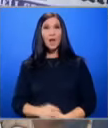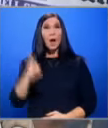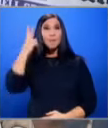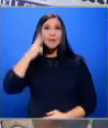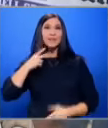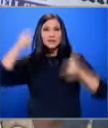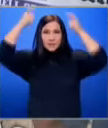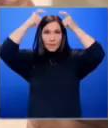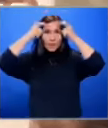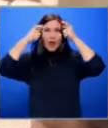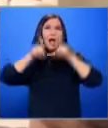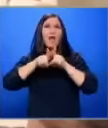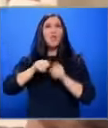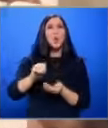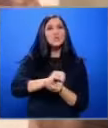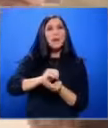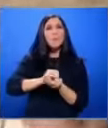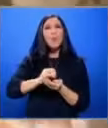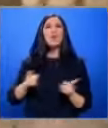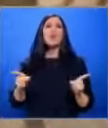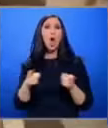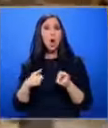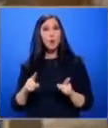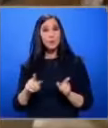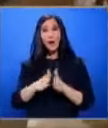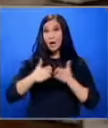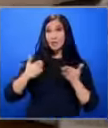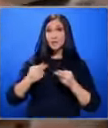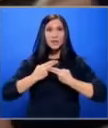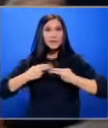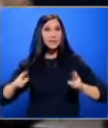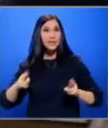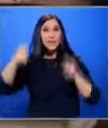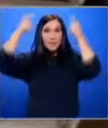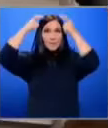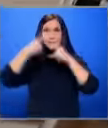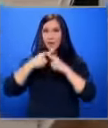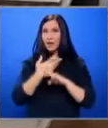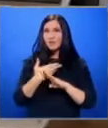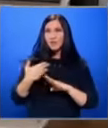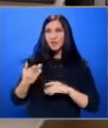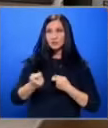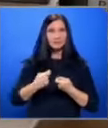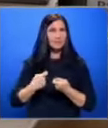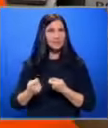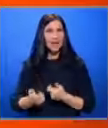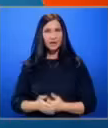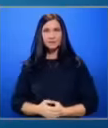Британската монархия като сапунена опера Книгата с разкритията на принц Хари вече е на пазара